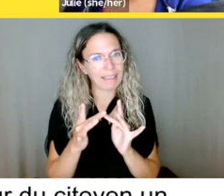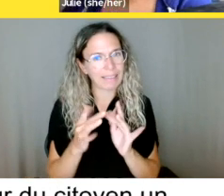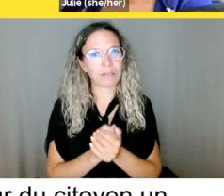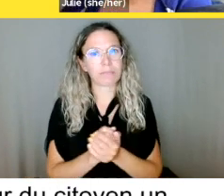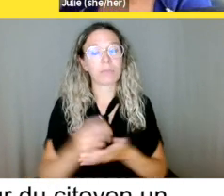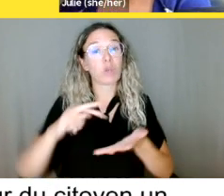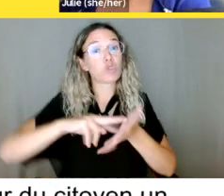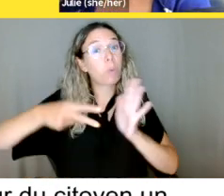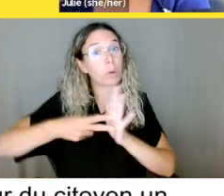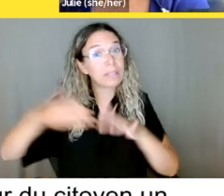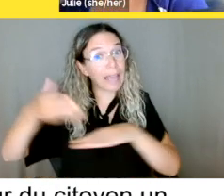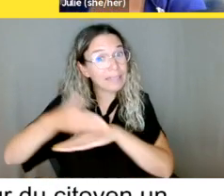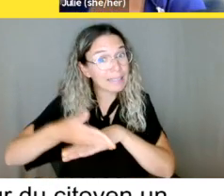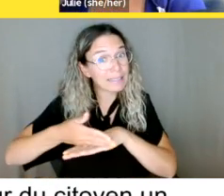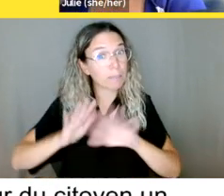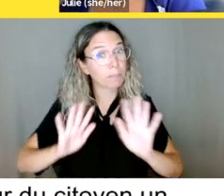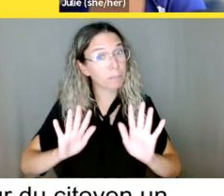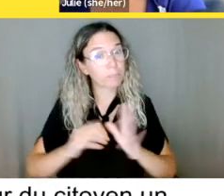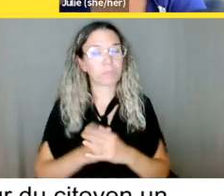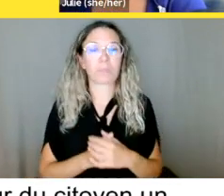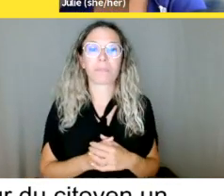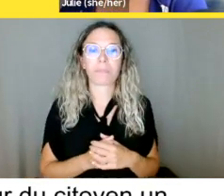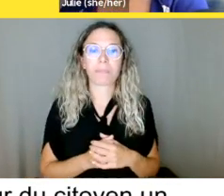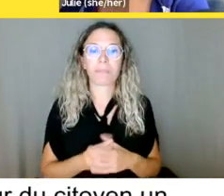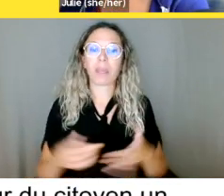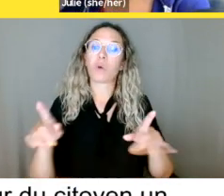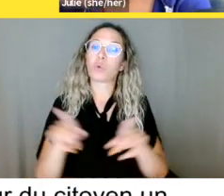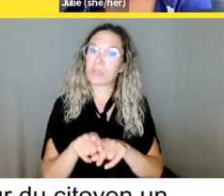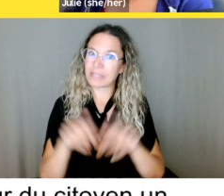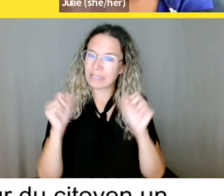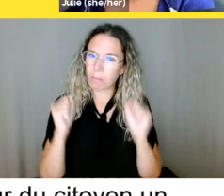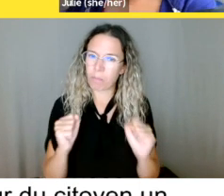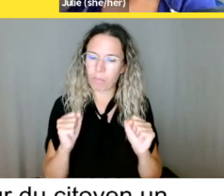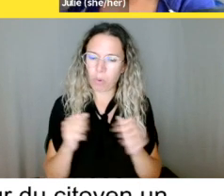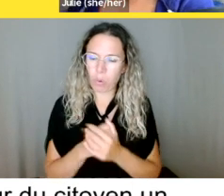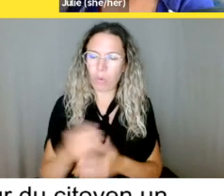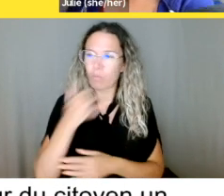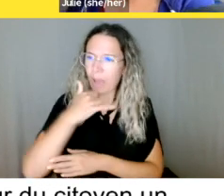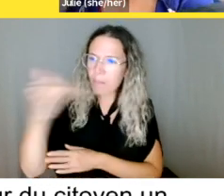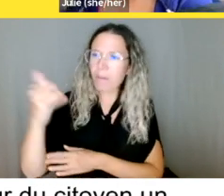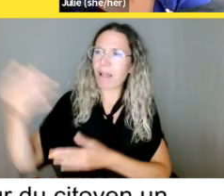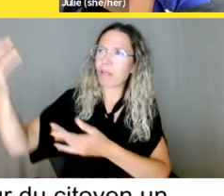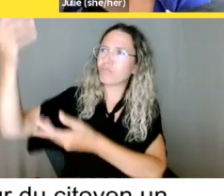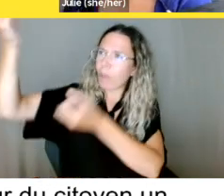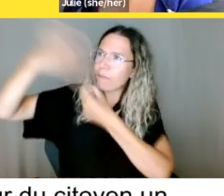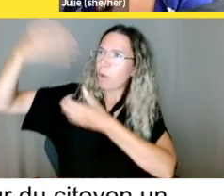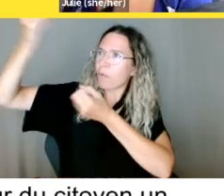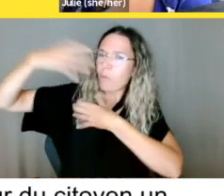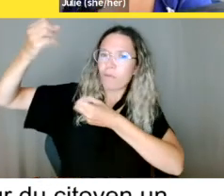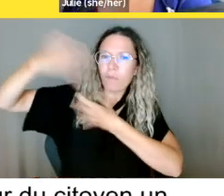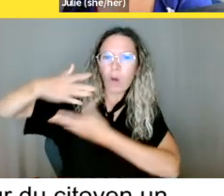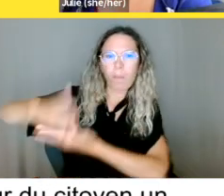pour avoir de'information, pour avoir de l'aide, pour savoir comment remplir des terminaux et tout ça. Mais c'est quand même assez simple.